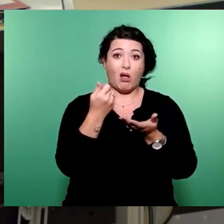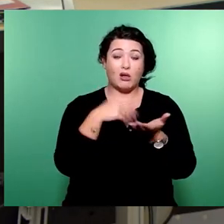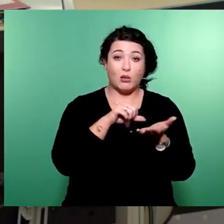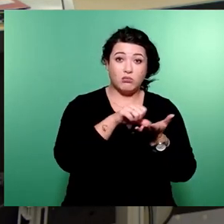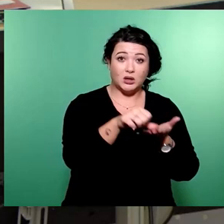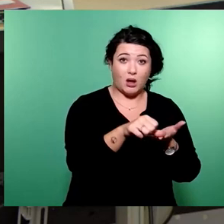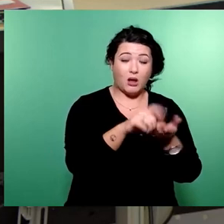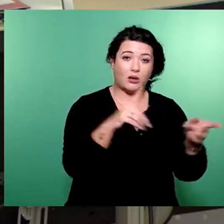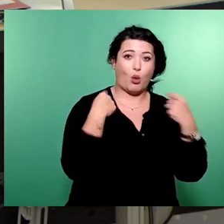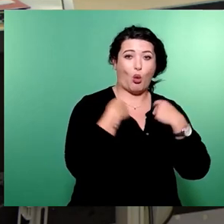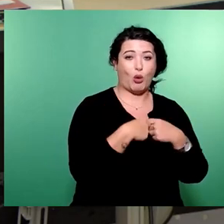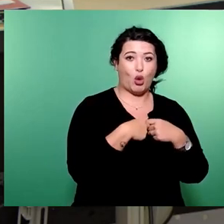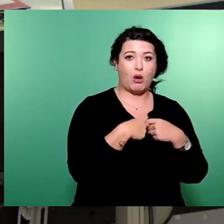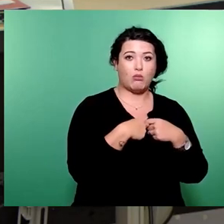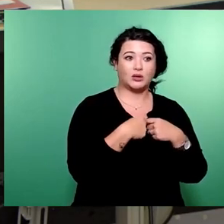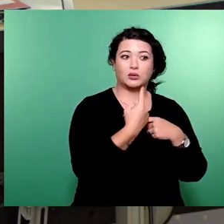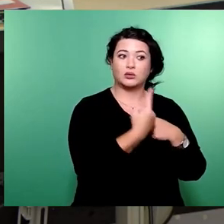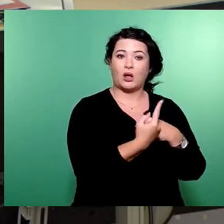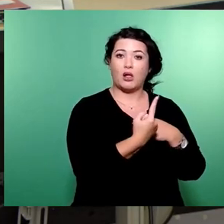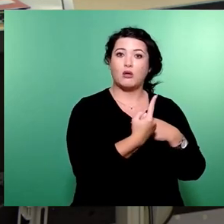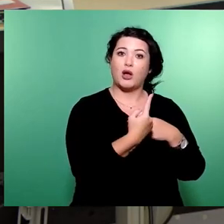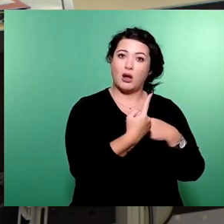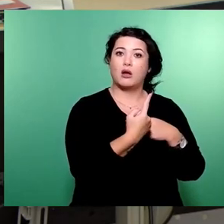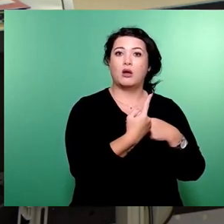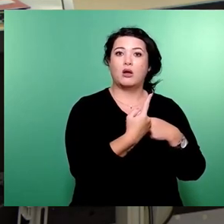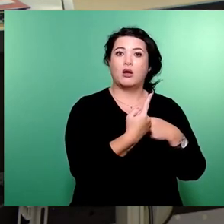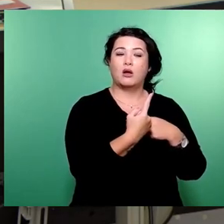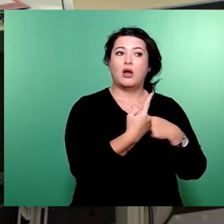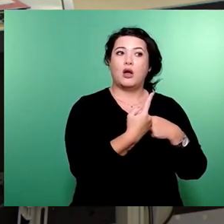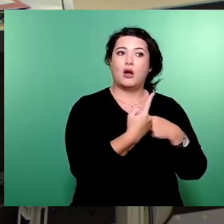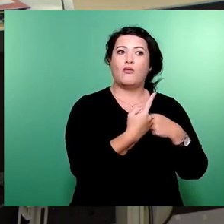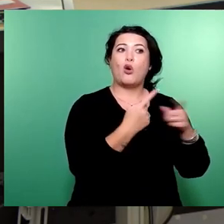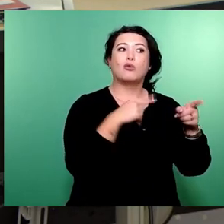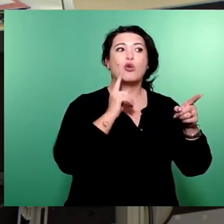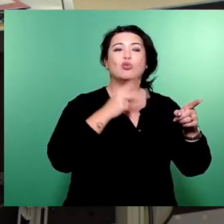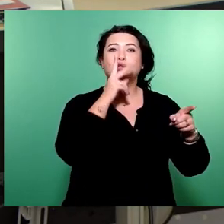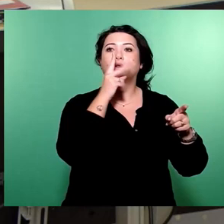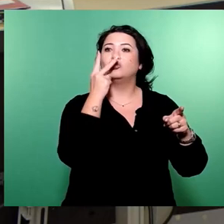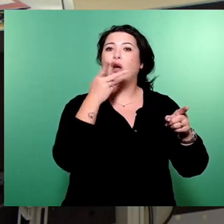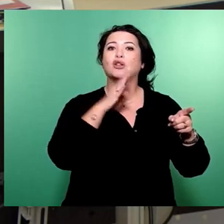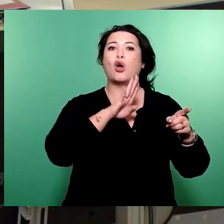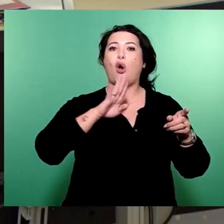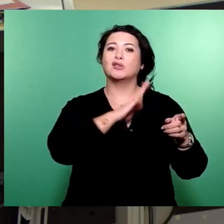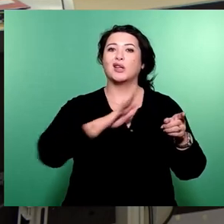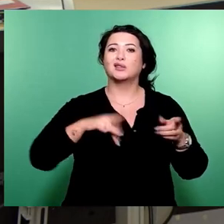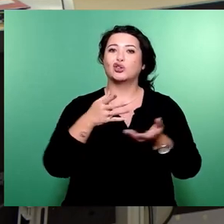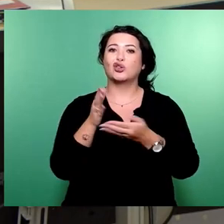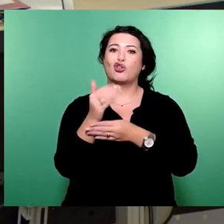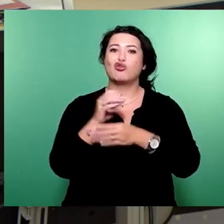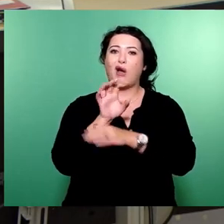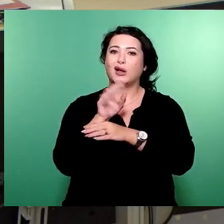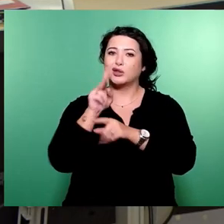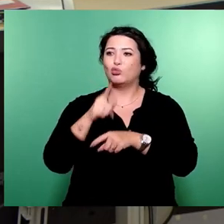Oberbürgermeister aufs Tafelsilber verwiesen. Er soll mal bei der Ostsächsischen Sparkasse gucken, was er noch zu kriegen hat. Drei